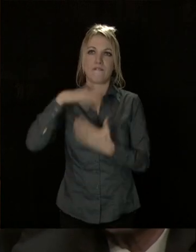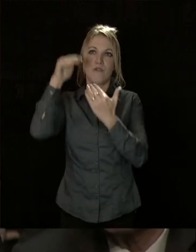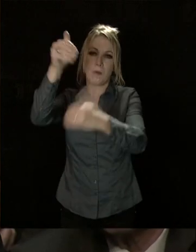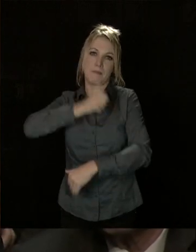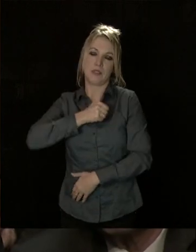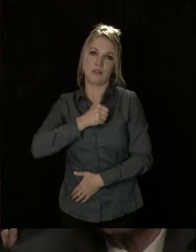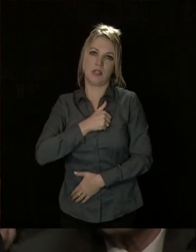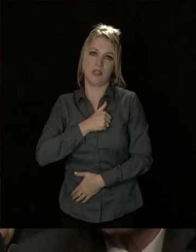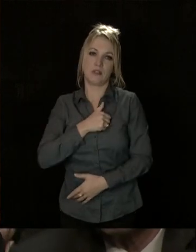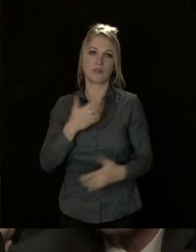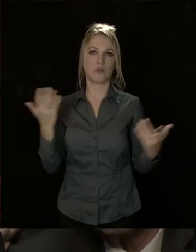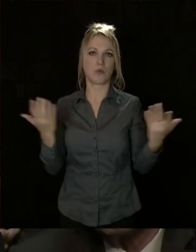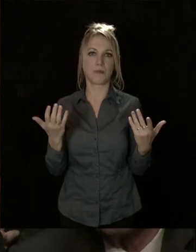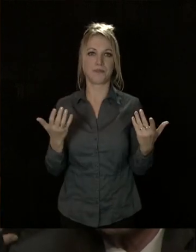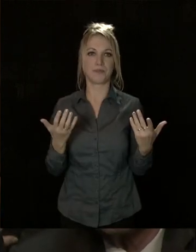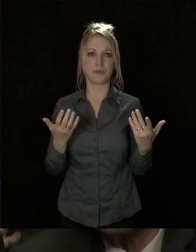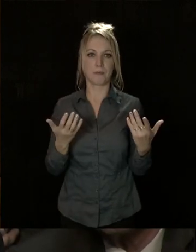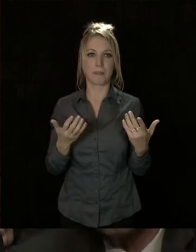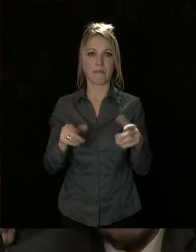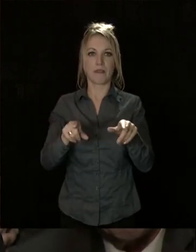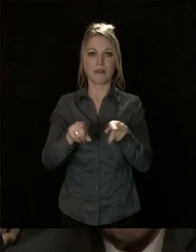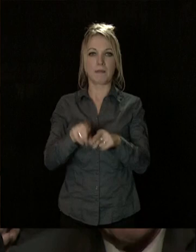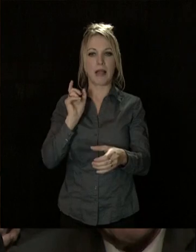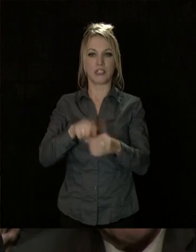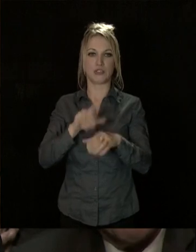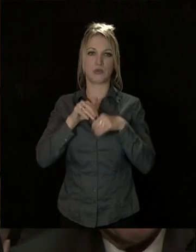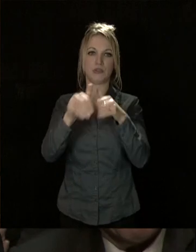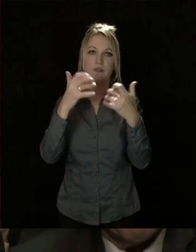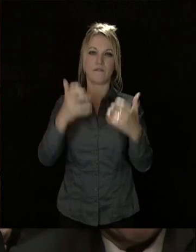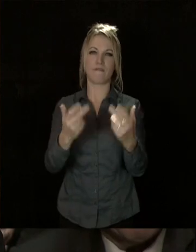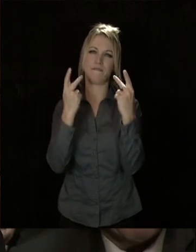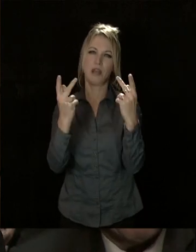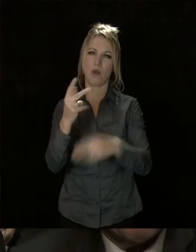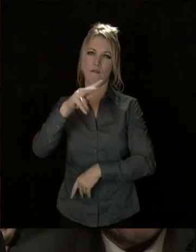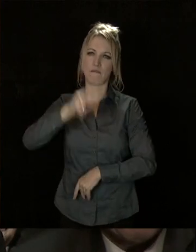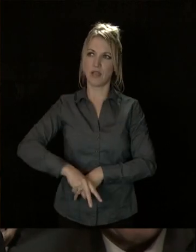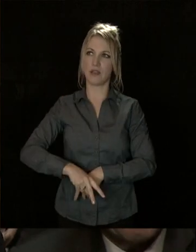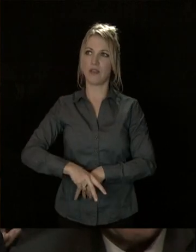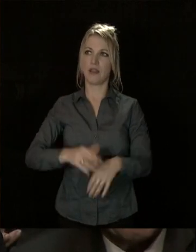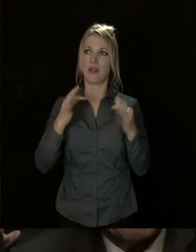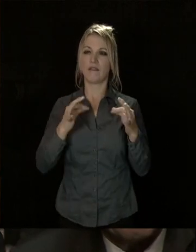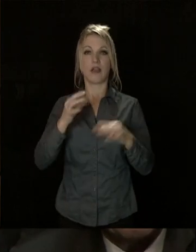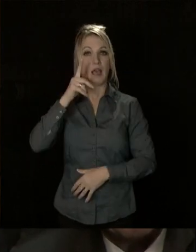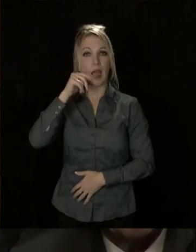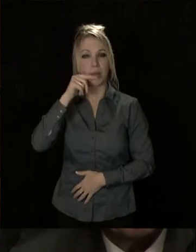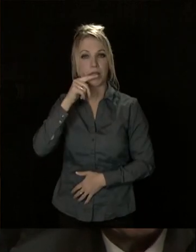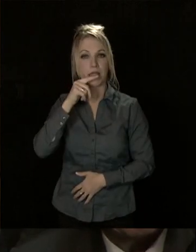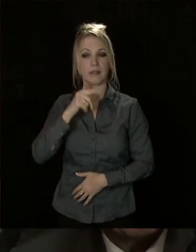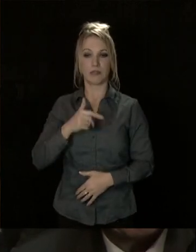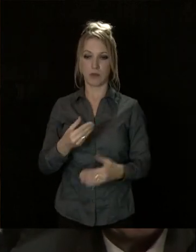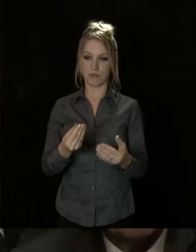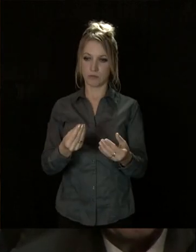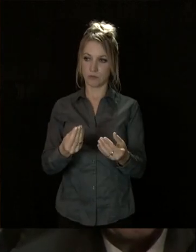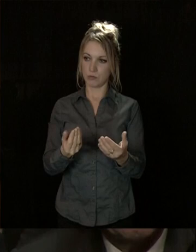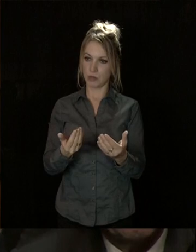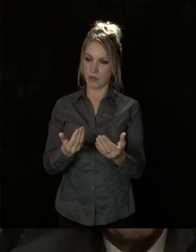personnel, celui que nous restions attachés à ces vraies valeurs de notre République, qui sont notre bien commun,